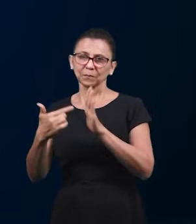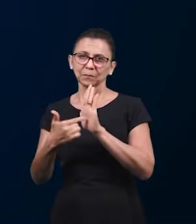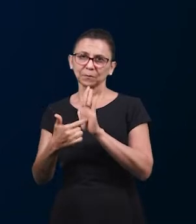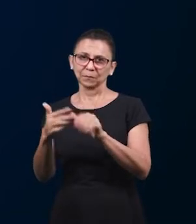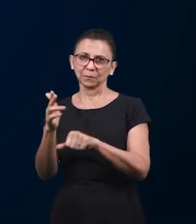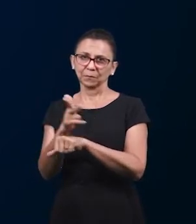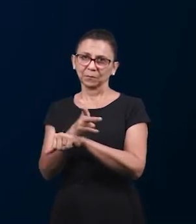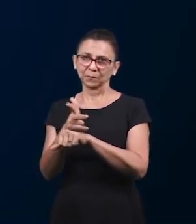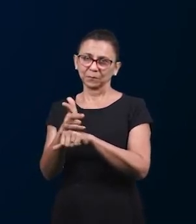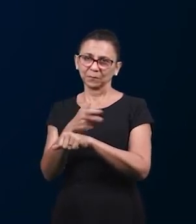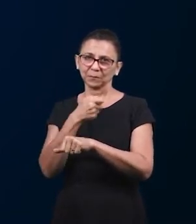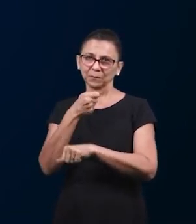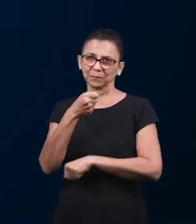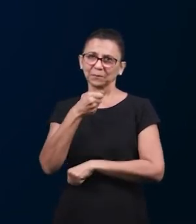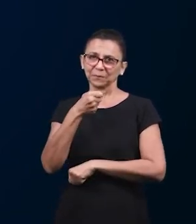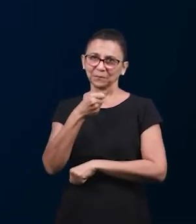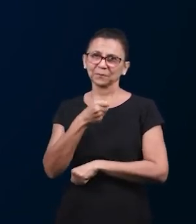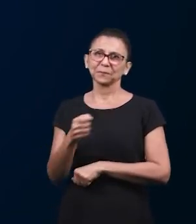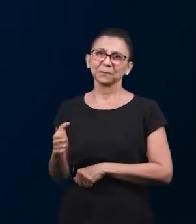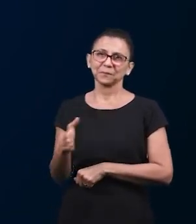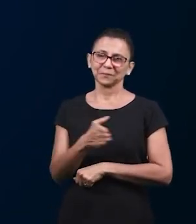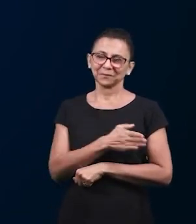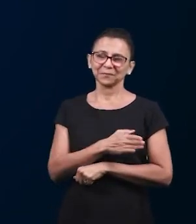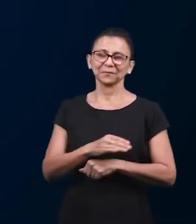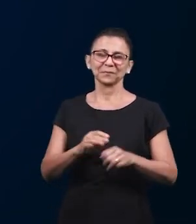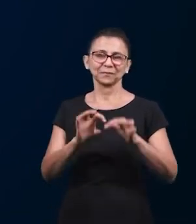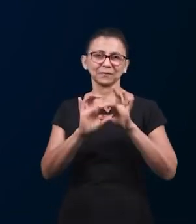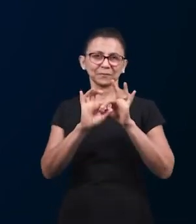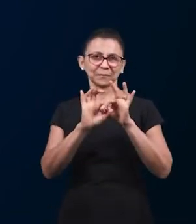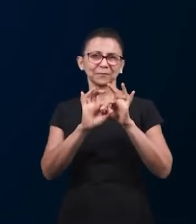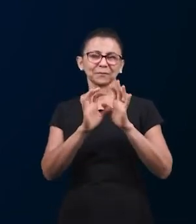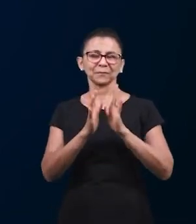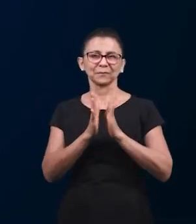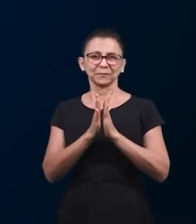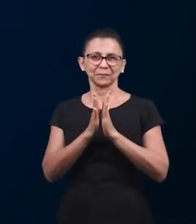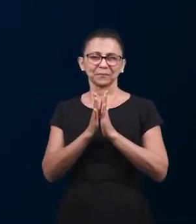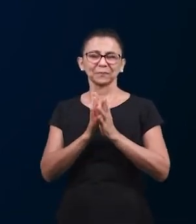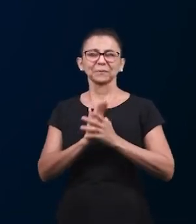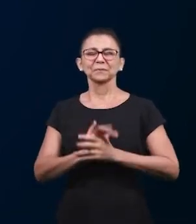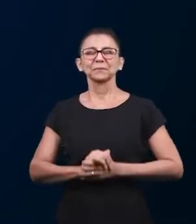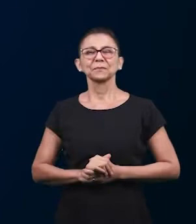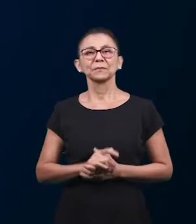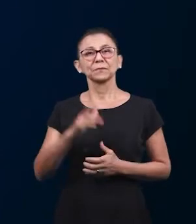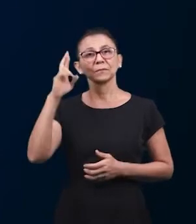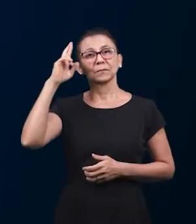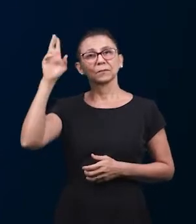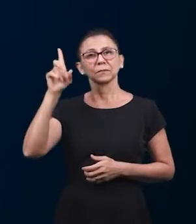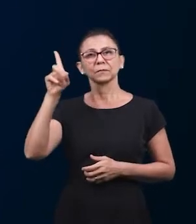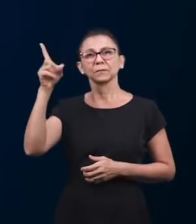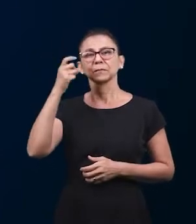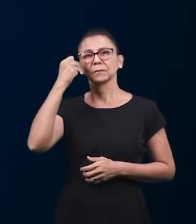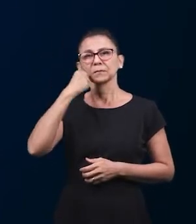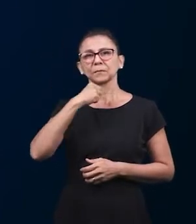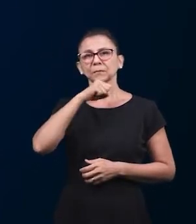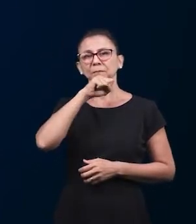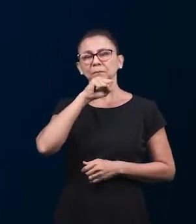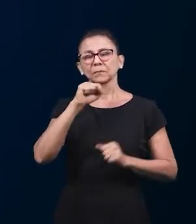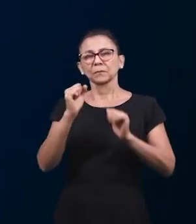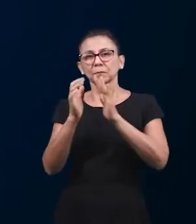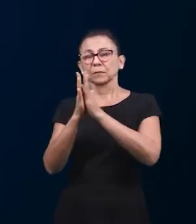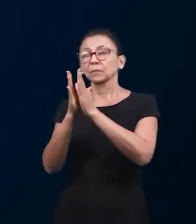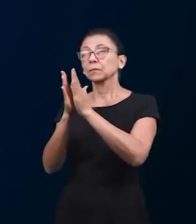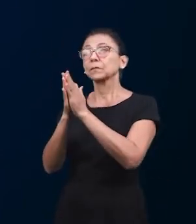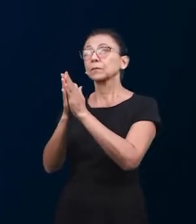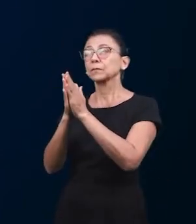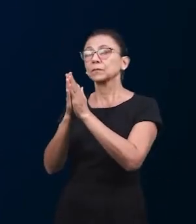начнем нашу программу. Давайте закроем наши глаза и помолимся. Господь, наш Бог